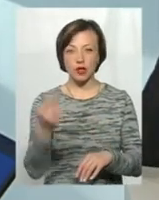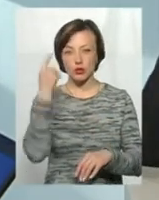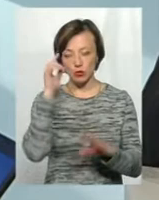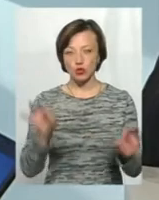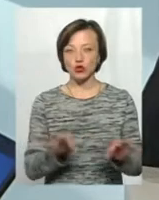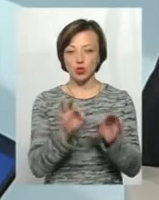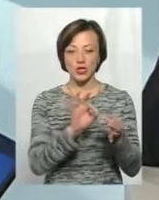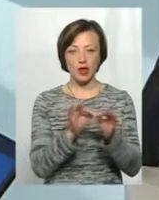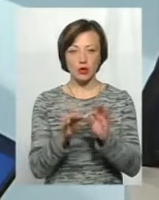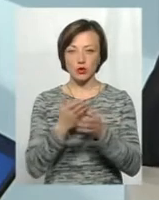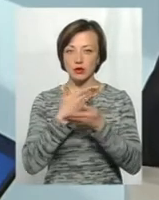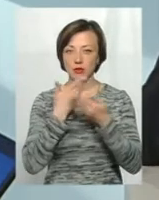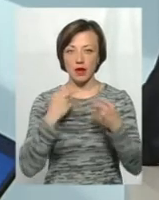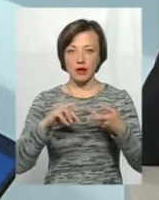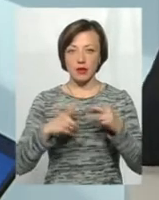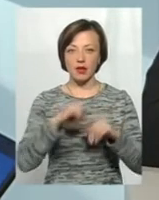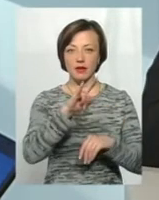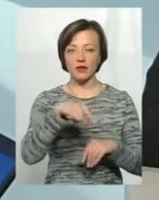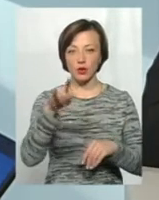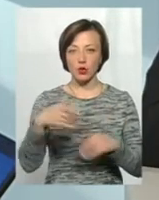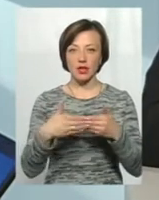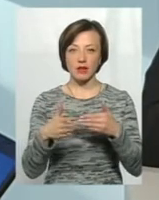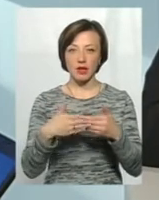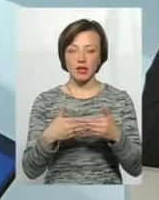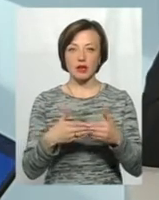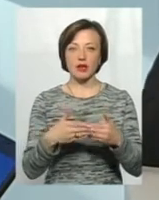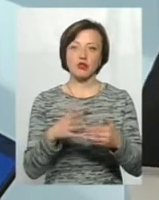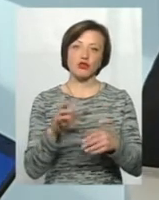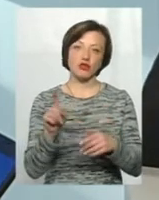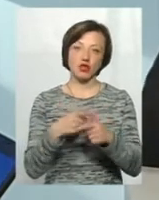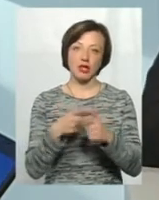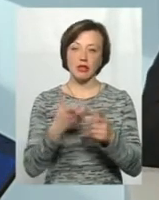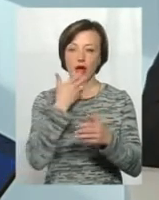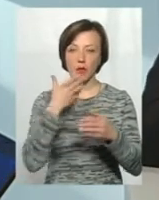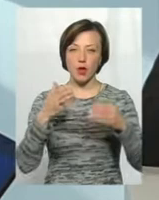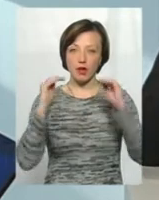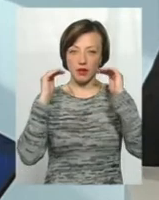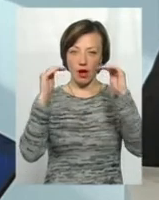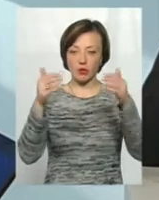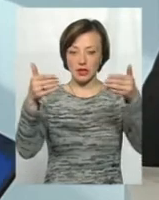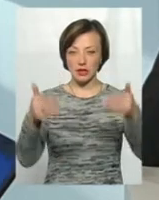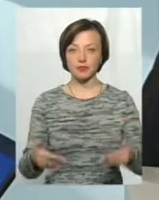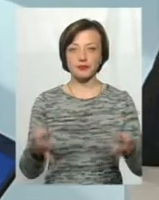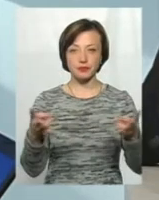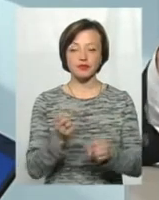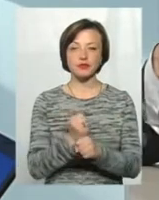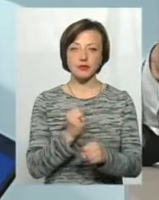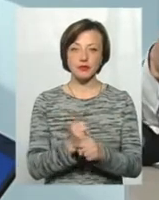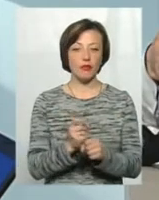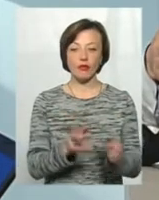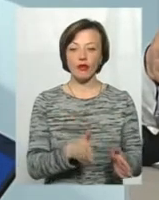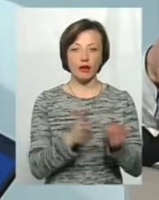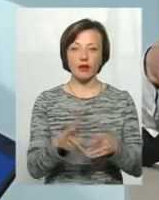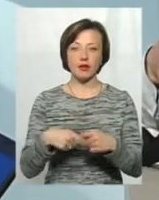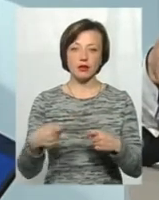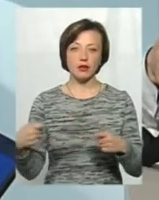нічого складного, там не має міняти вікно, двері, чи заняття теплоізоляцією даху, чи стін. Але це потрібно зробити, і бажано не відкладати